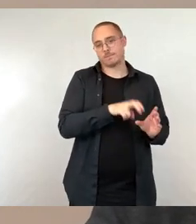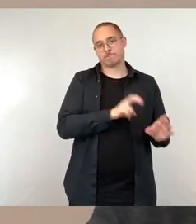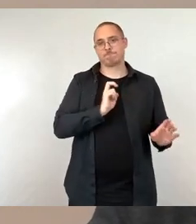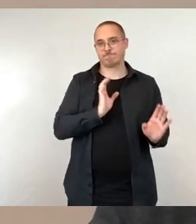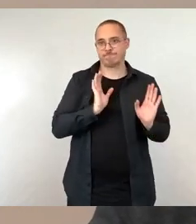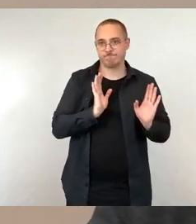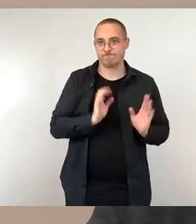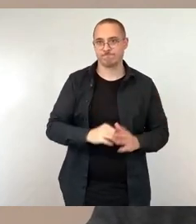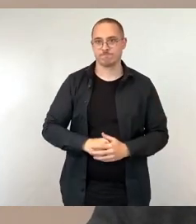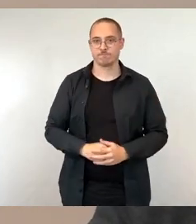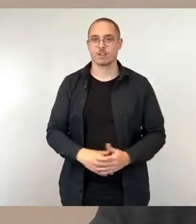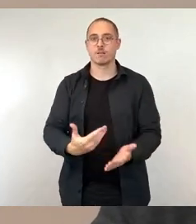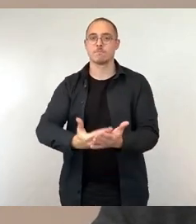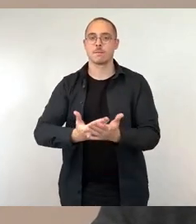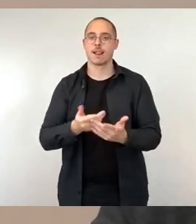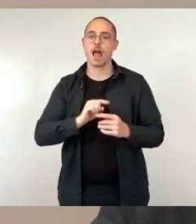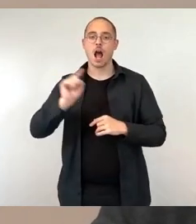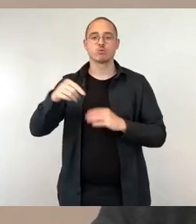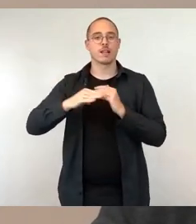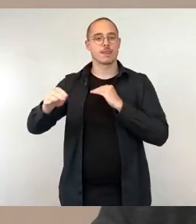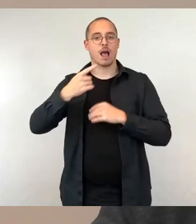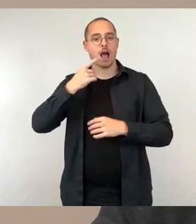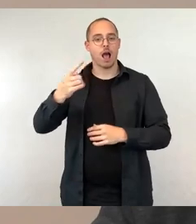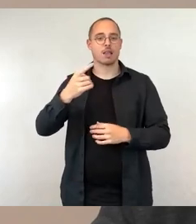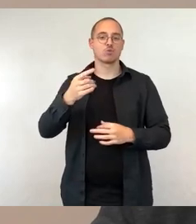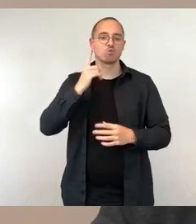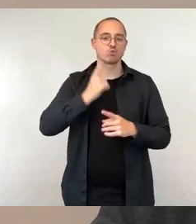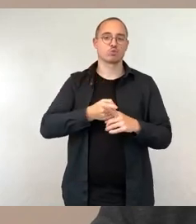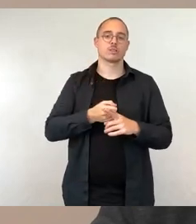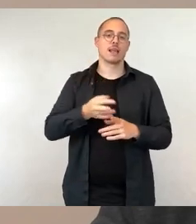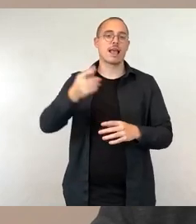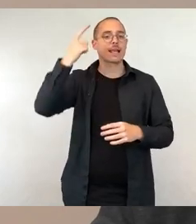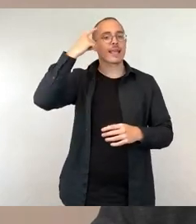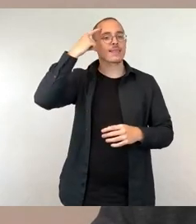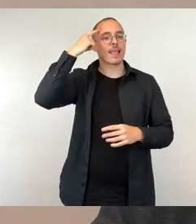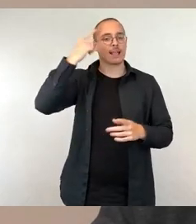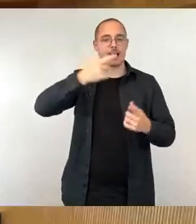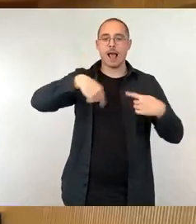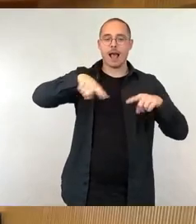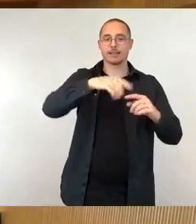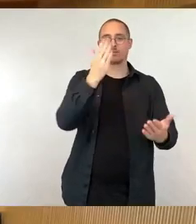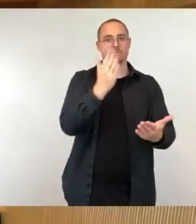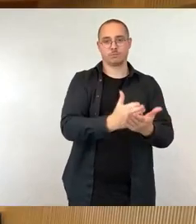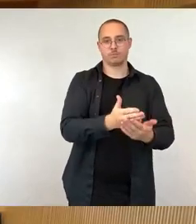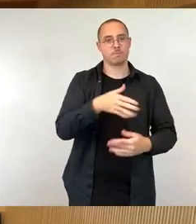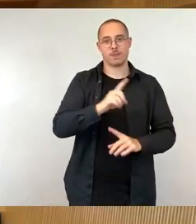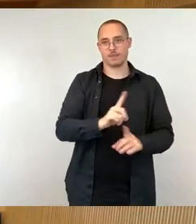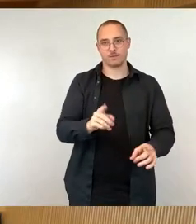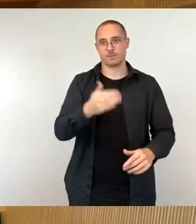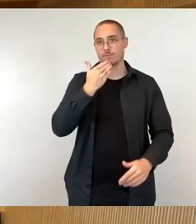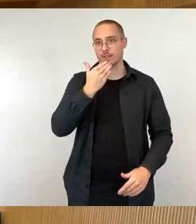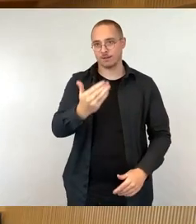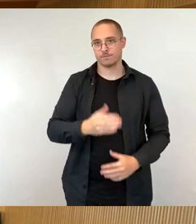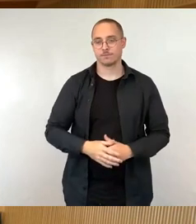Ausländerrat und Gedenkkreis beschränkt. Danke. So, wir kommen zu den nächsten Fragen. Fraktion ist die FDP, Herr